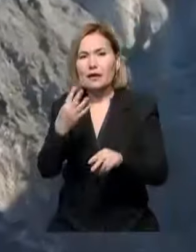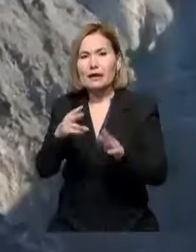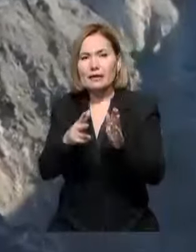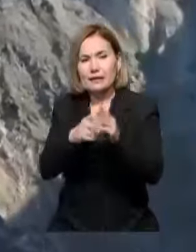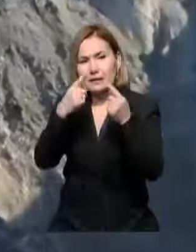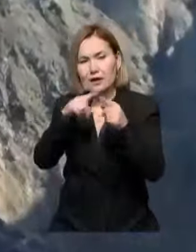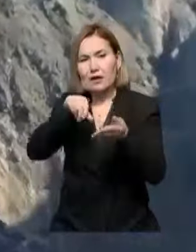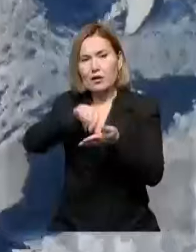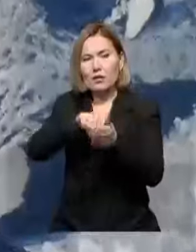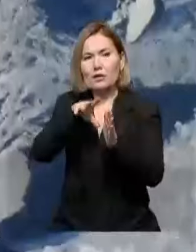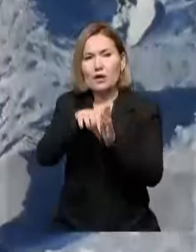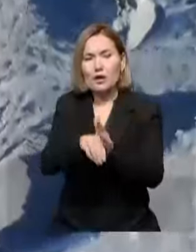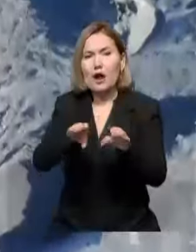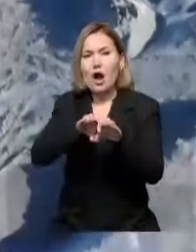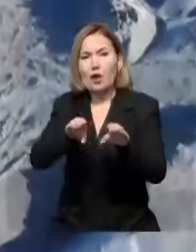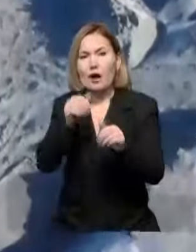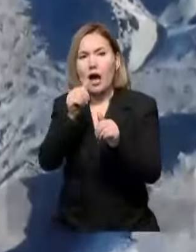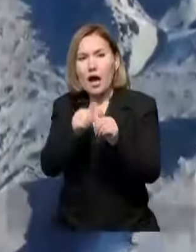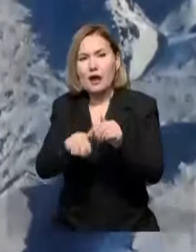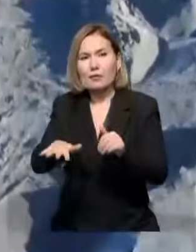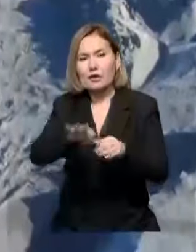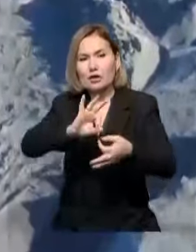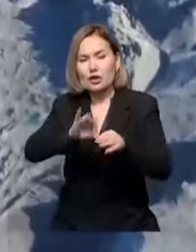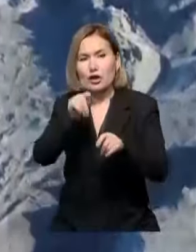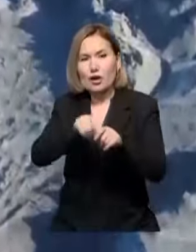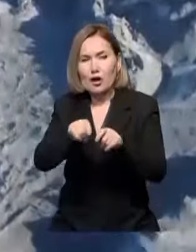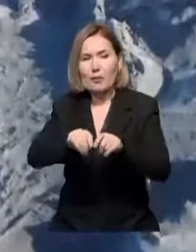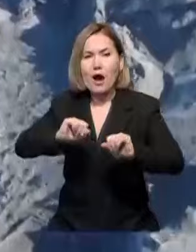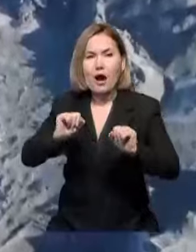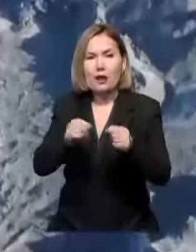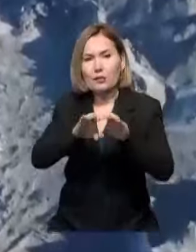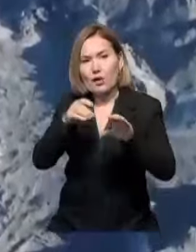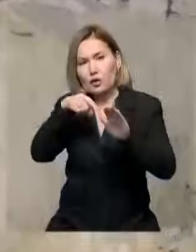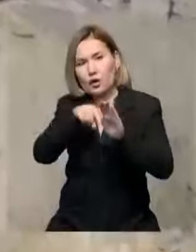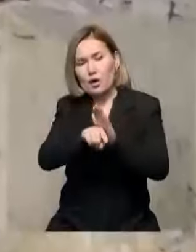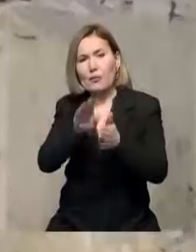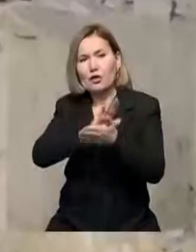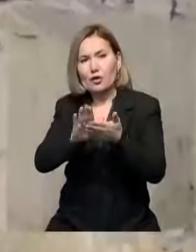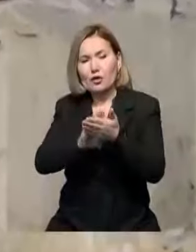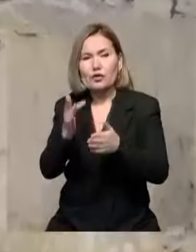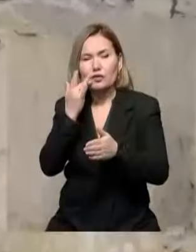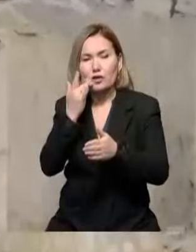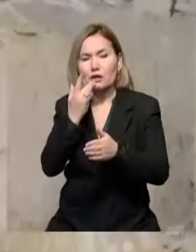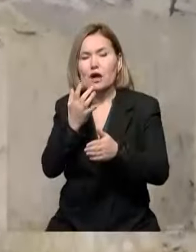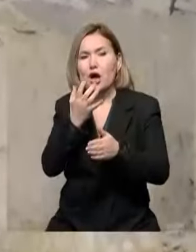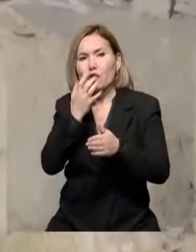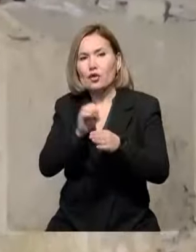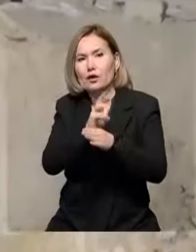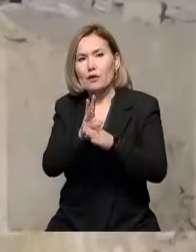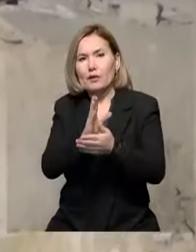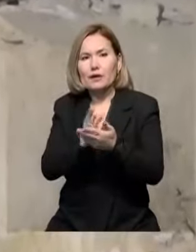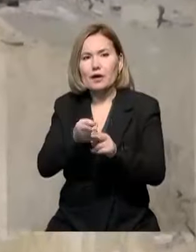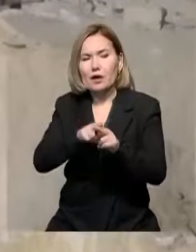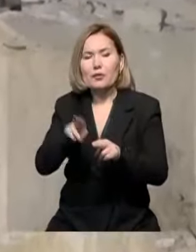жұмылдырылған. Мамандар қобырдың әрі ұчаскесін тек серіп, қатып қалған аумақтарды бұл генераторлармен жылдығыда. Әзірге май қайын